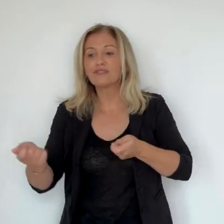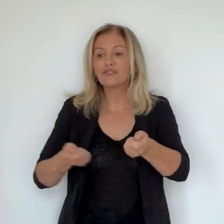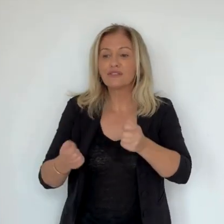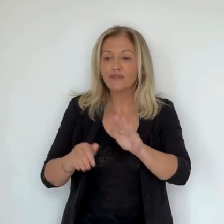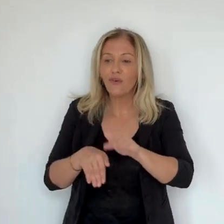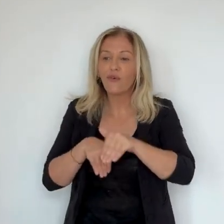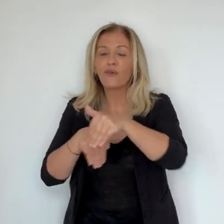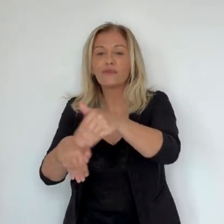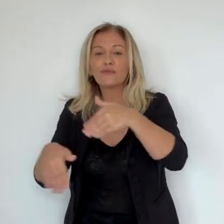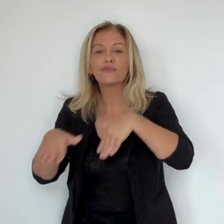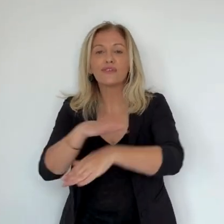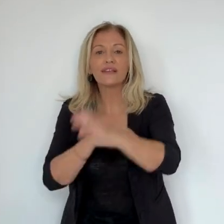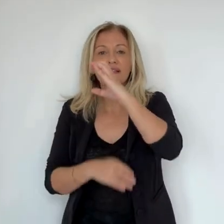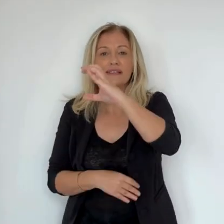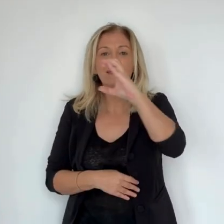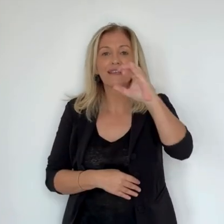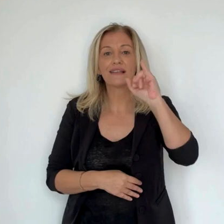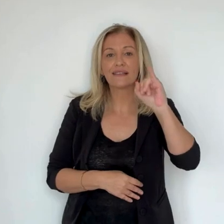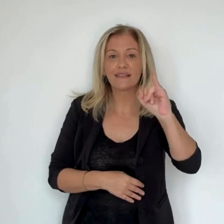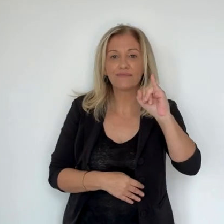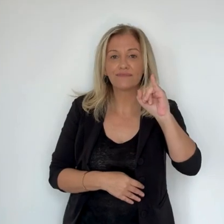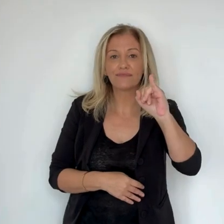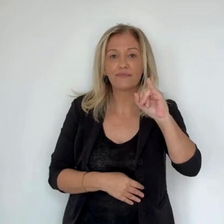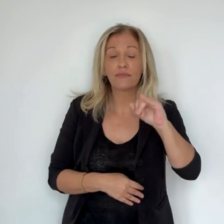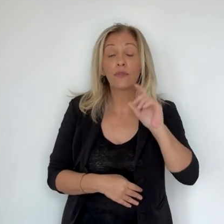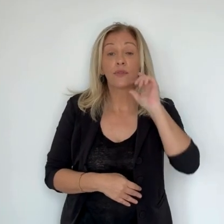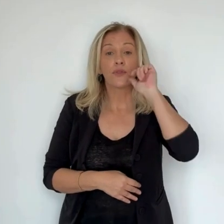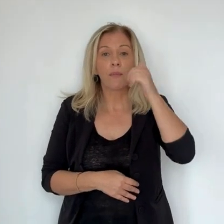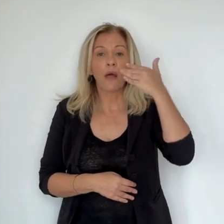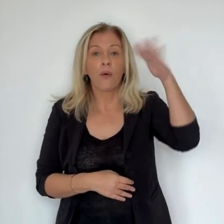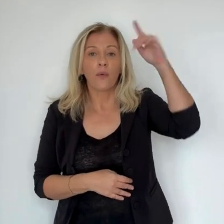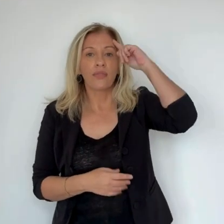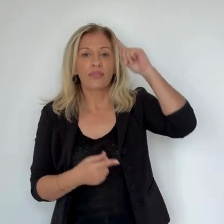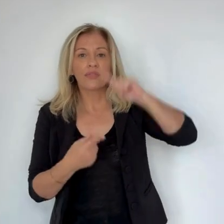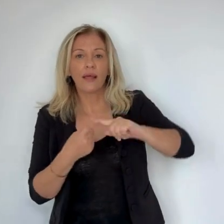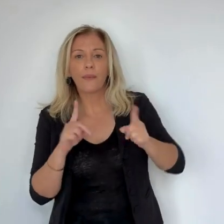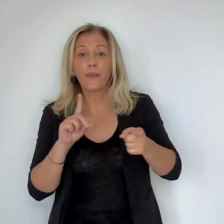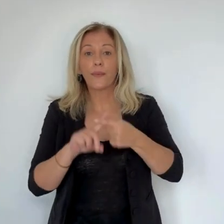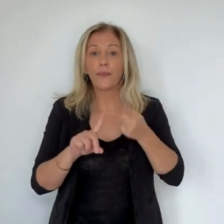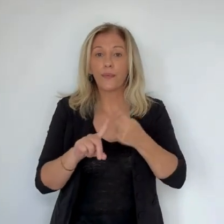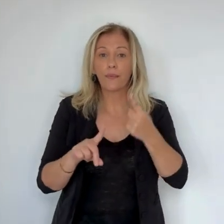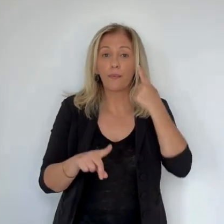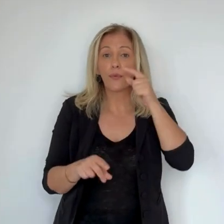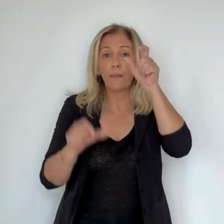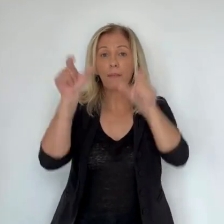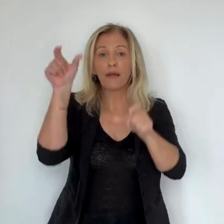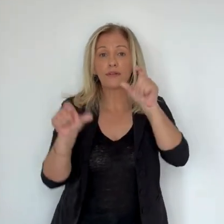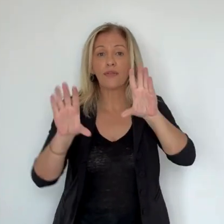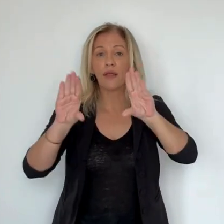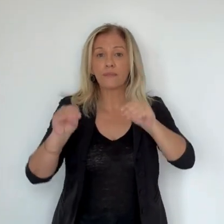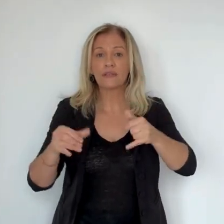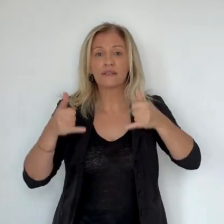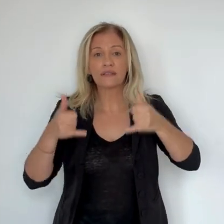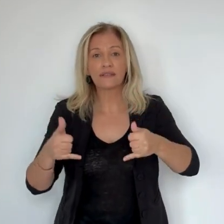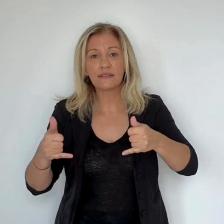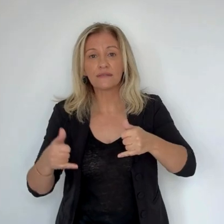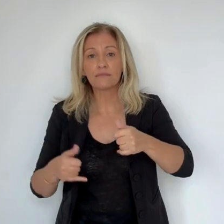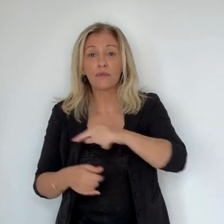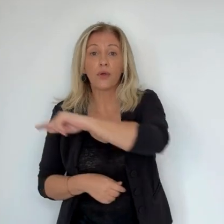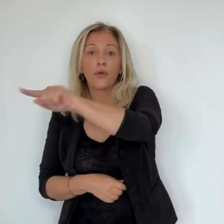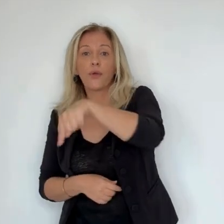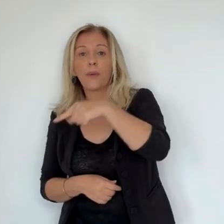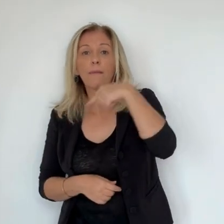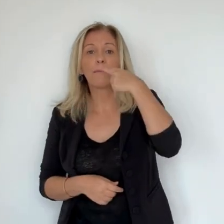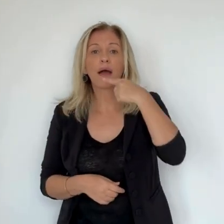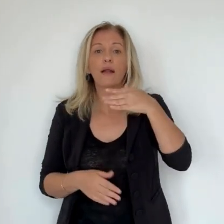et d'industrie. Voilà donc pour les grands dossiers qui rythment actuellement les échanges derrière moi. Il sera question demain de la dotation de